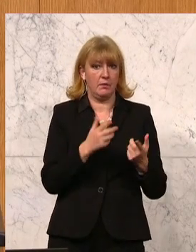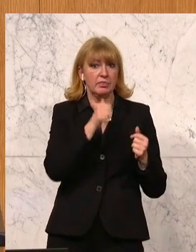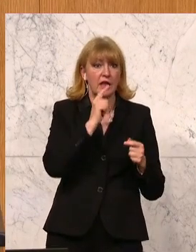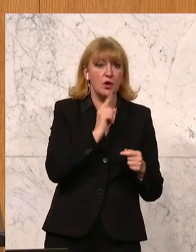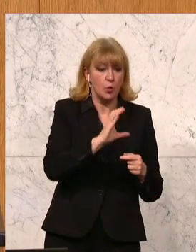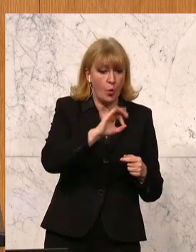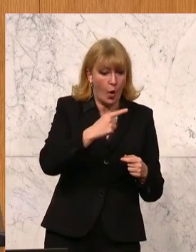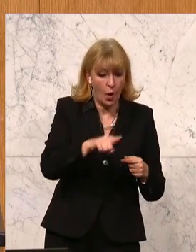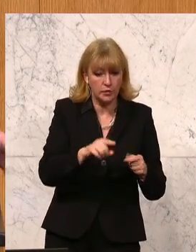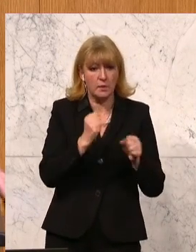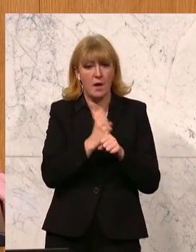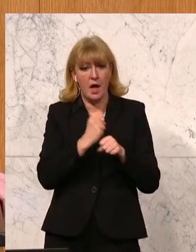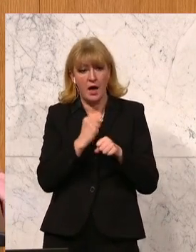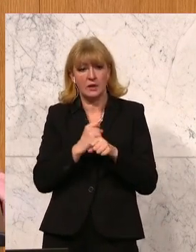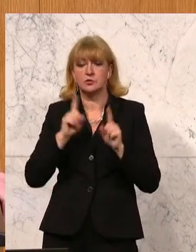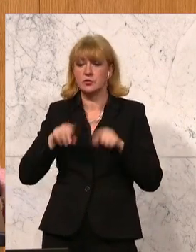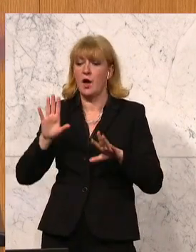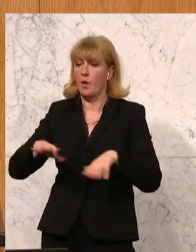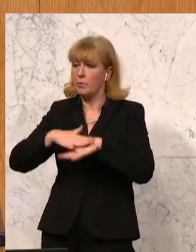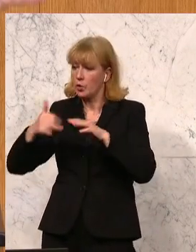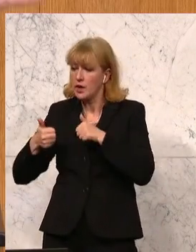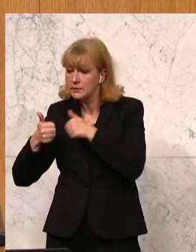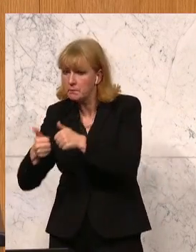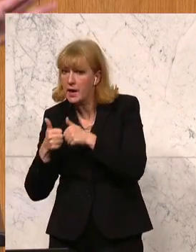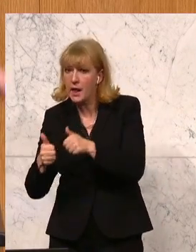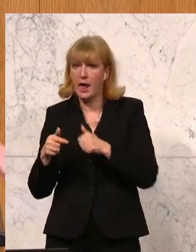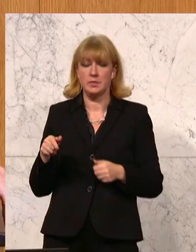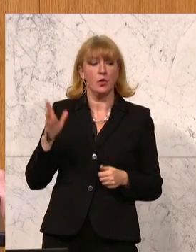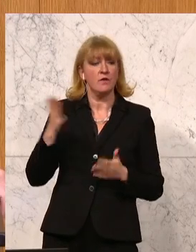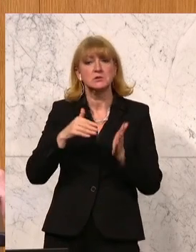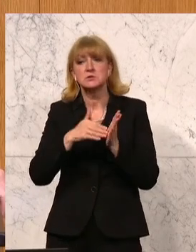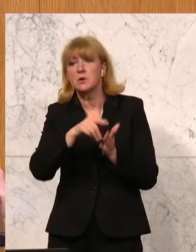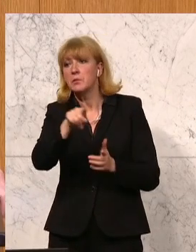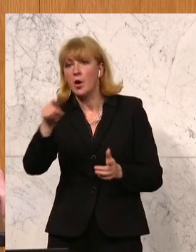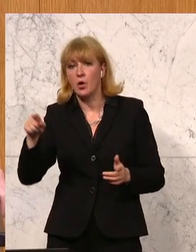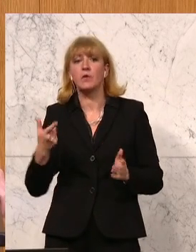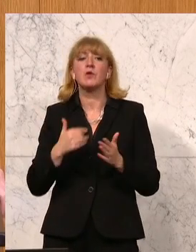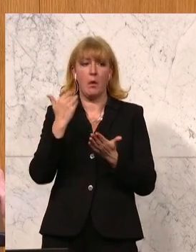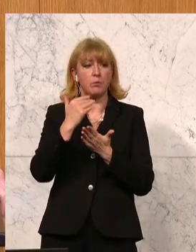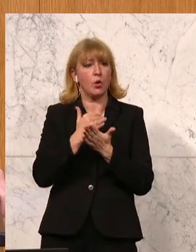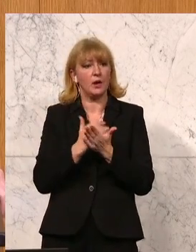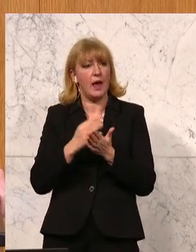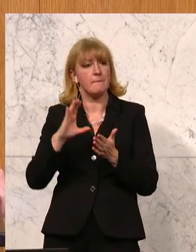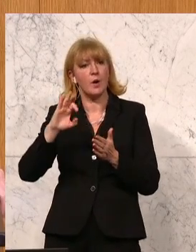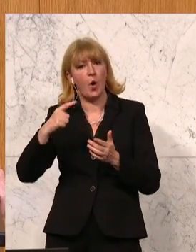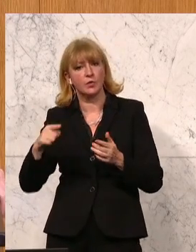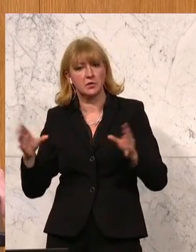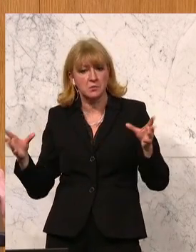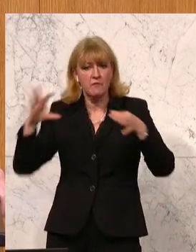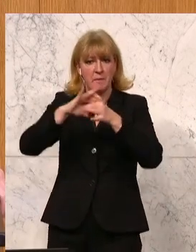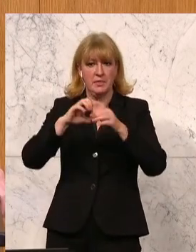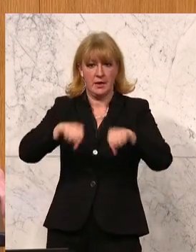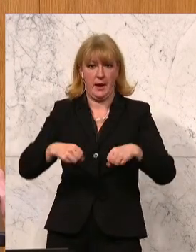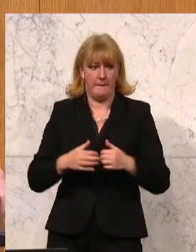jedes Projekt braucht auch eine Projektbegleitung, um das, was Nutzerinnen und Nutzer wollen, auch mit dem Programmcode zu verbinden. Ich habe heute eine Klasse gehabt